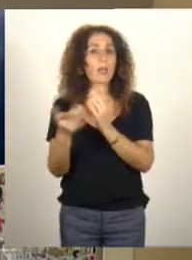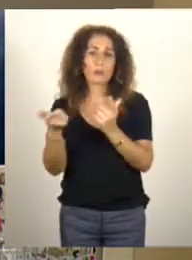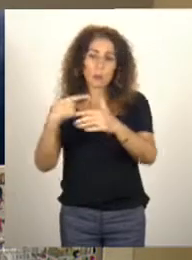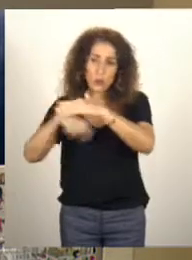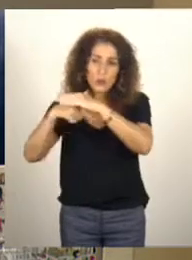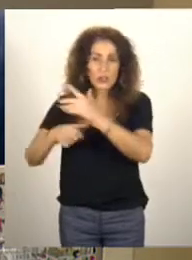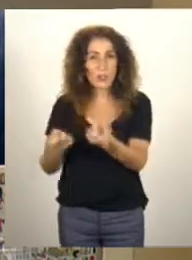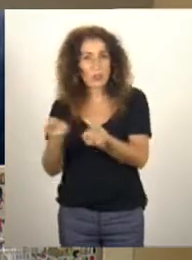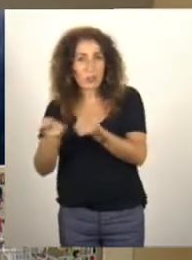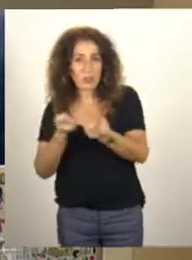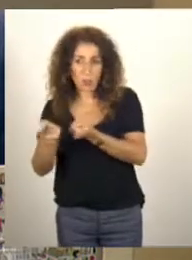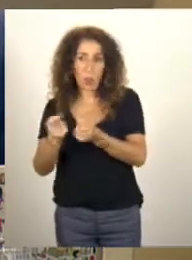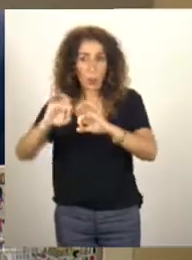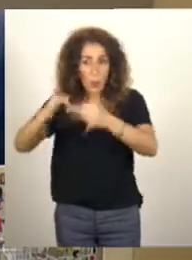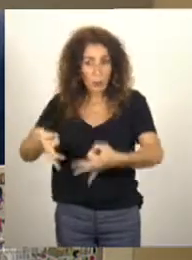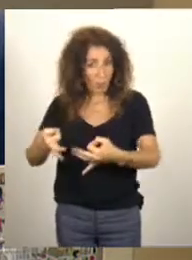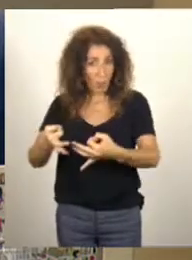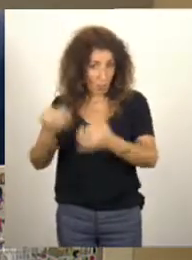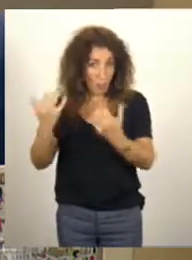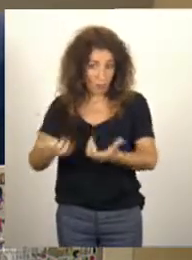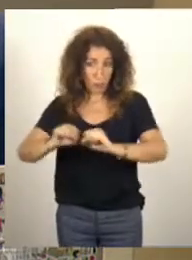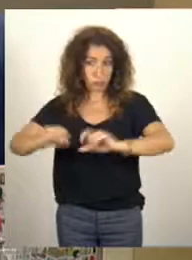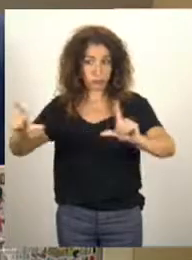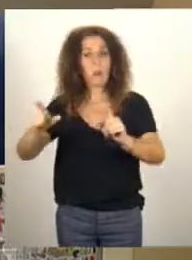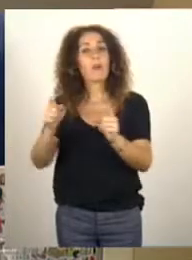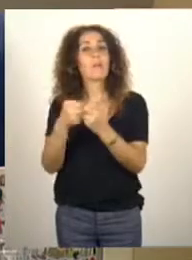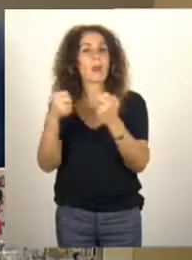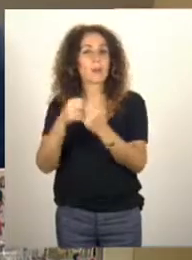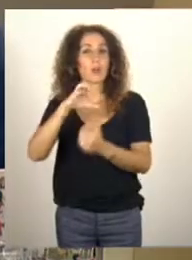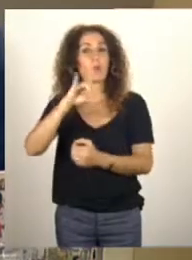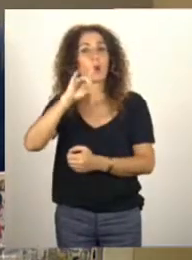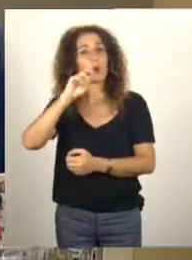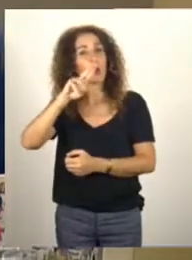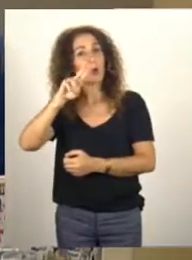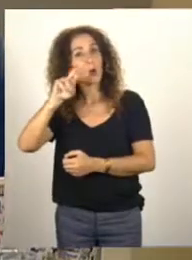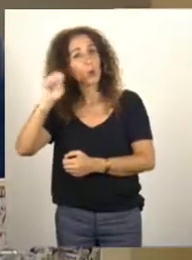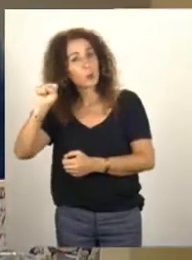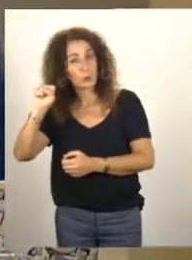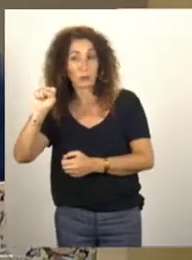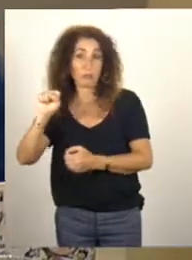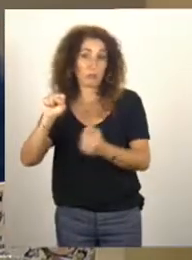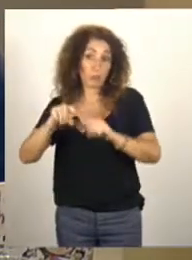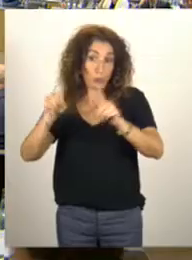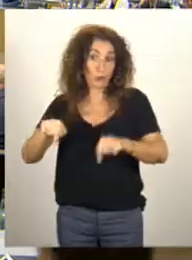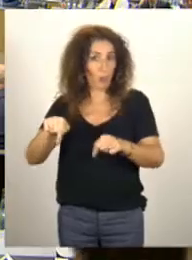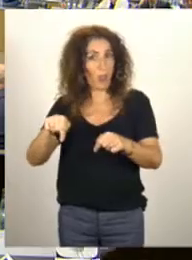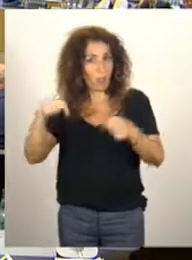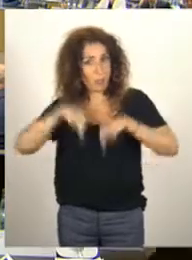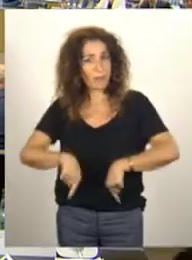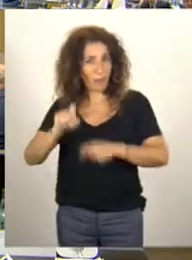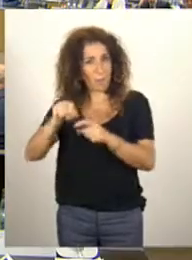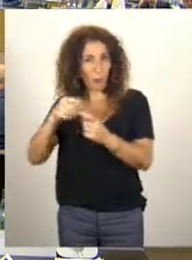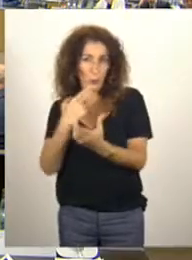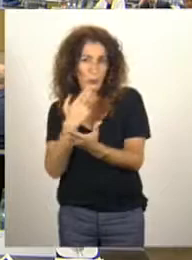logiciels de gestion et de comptabilité comme Corus par exemple au niveau du budget de l'État. Il faudrait aussi